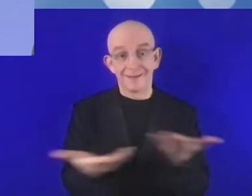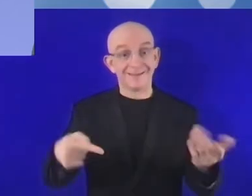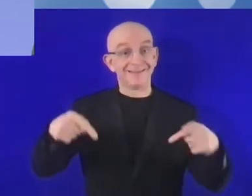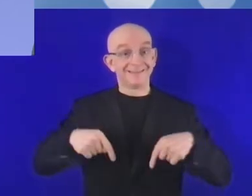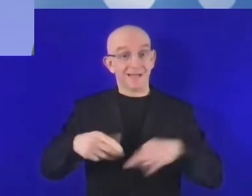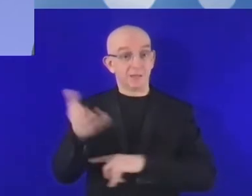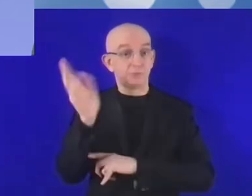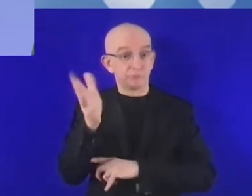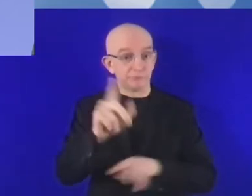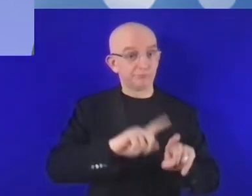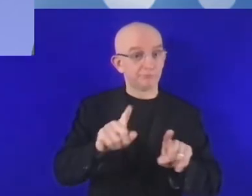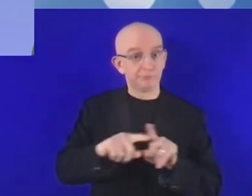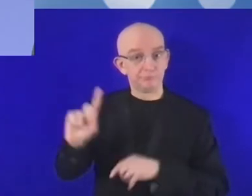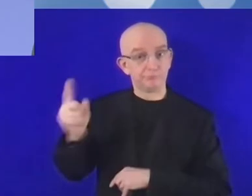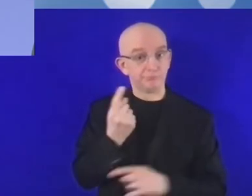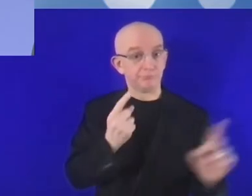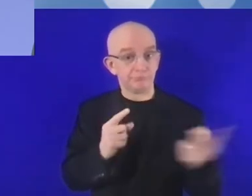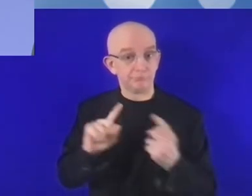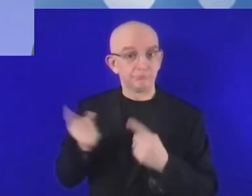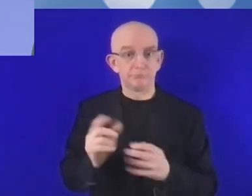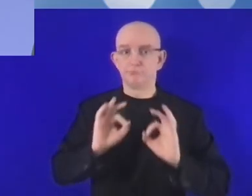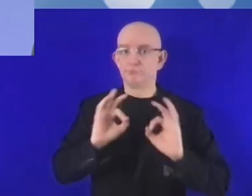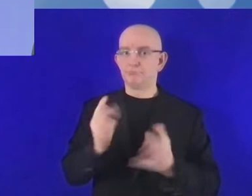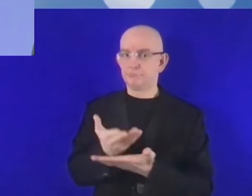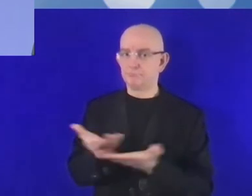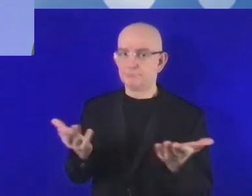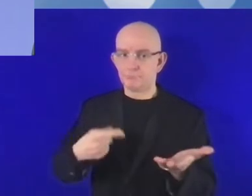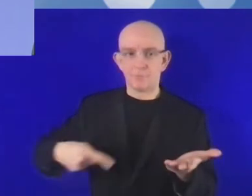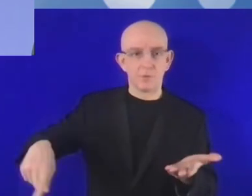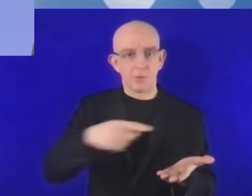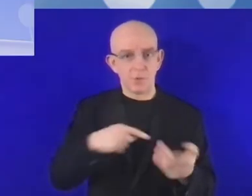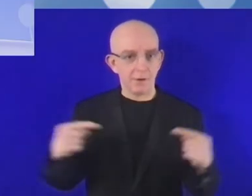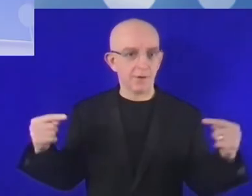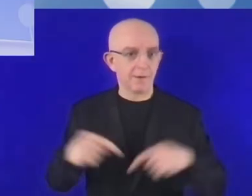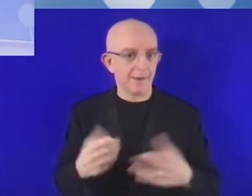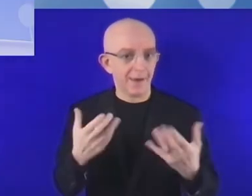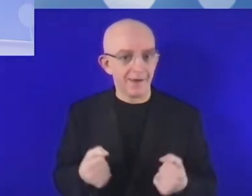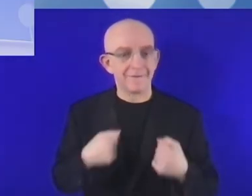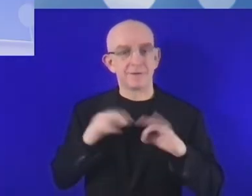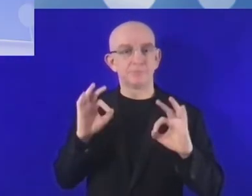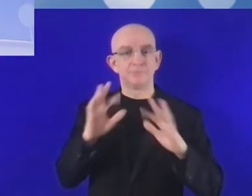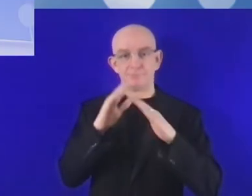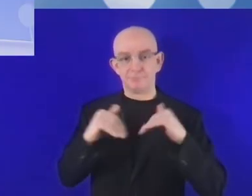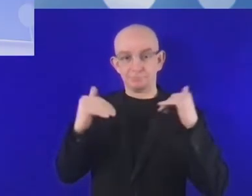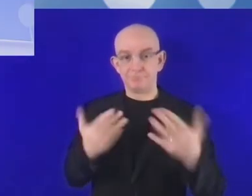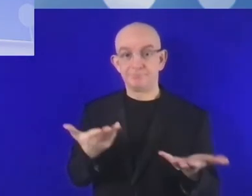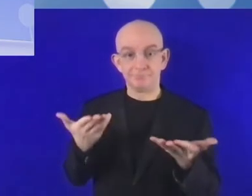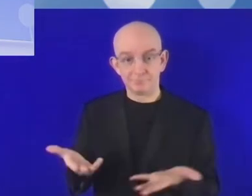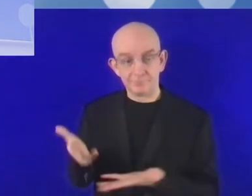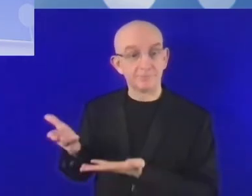posłuchać. Bardzo się cieszymy, że mamy w tej chwili na scenie znamienitych